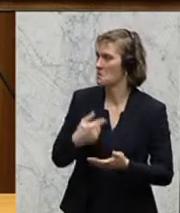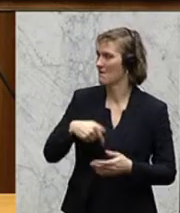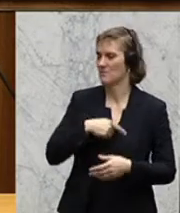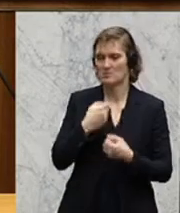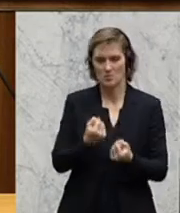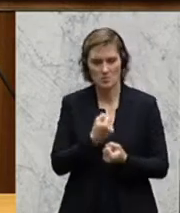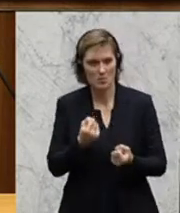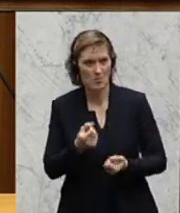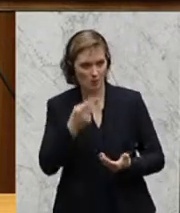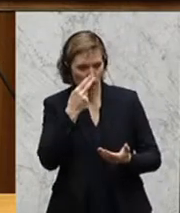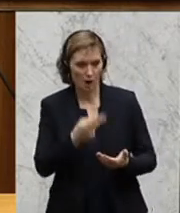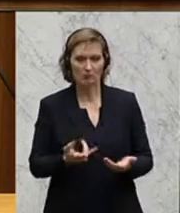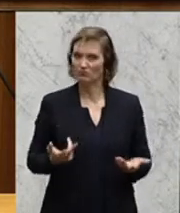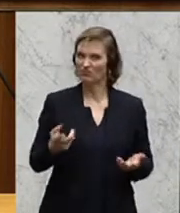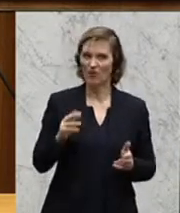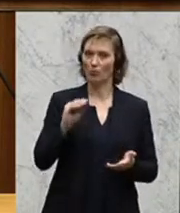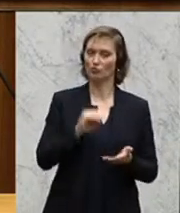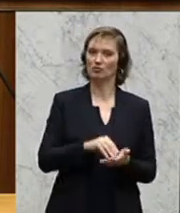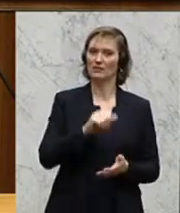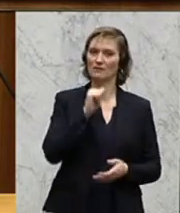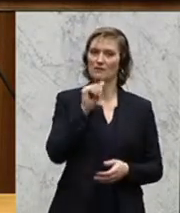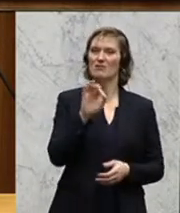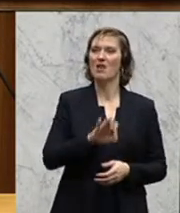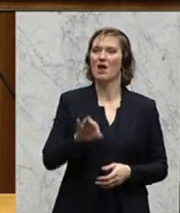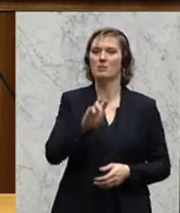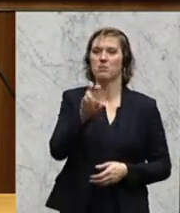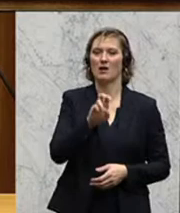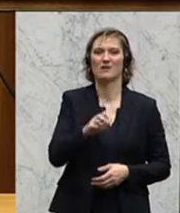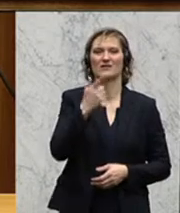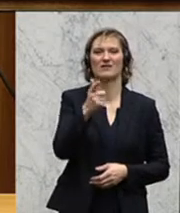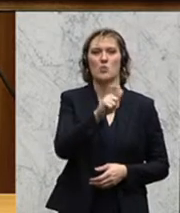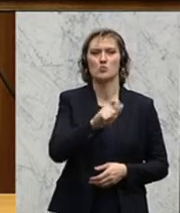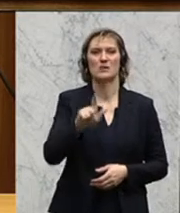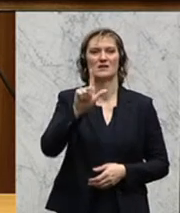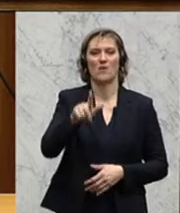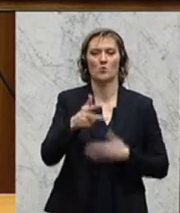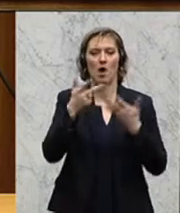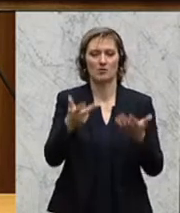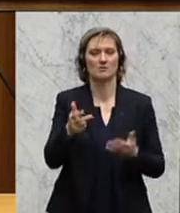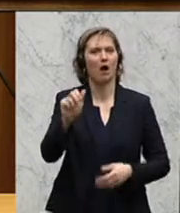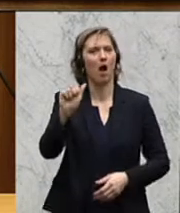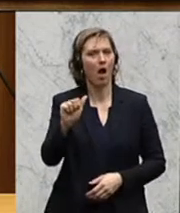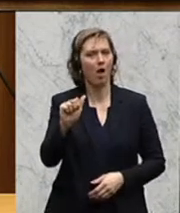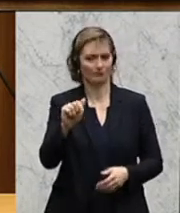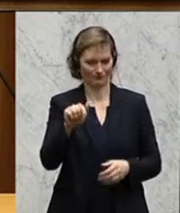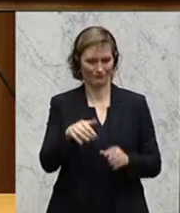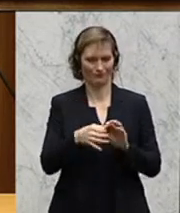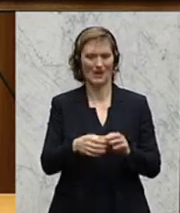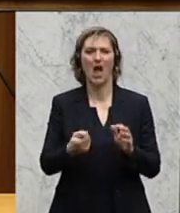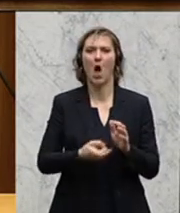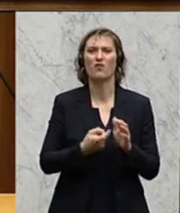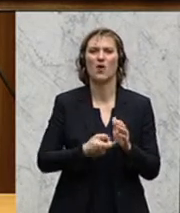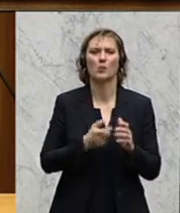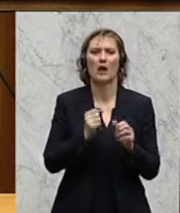uns bemüht zu sagen, wieso ist denn nicht das Delikt des Paragrafen 282a Aufforderung zu einer